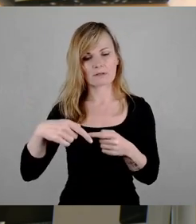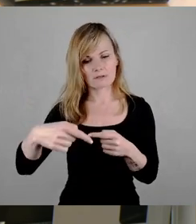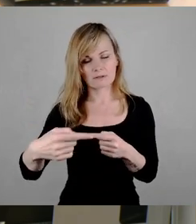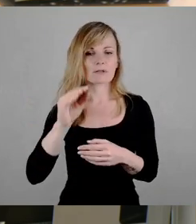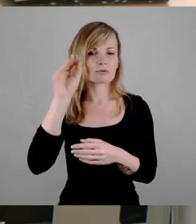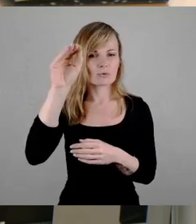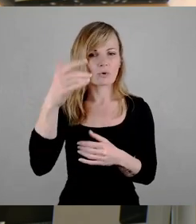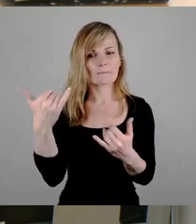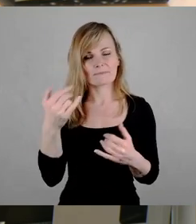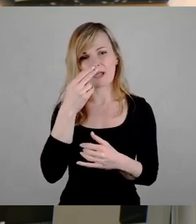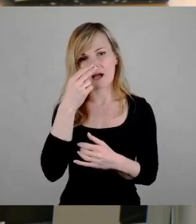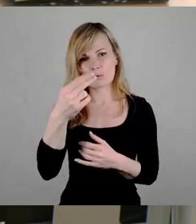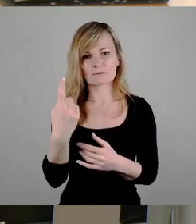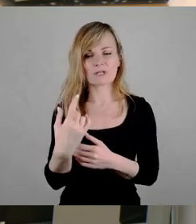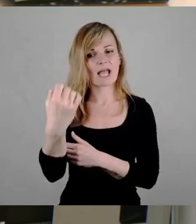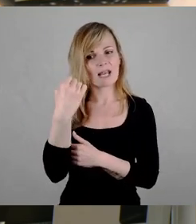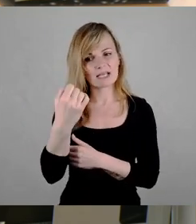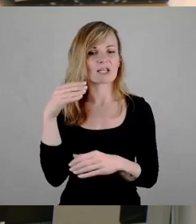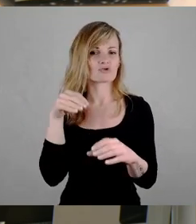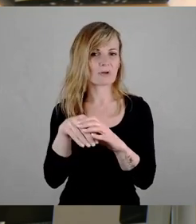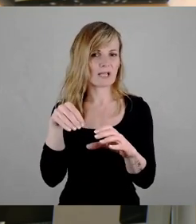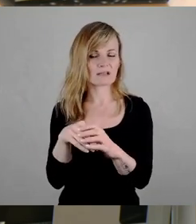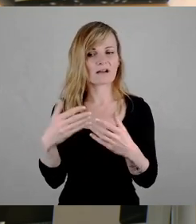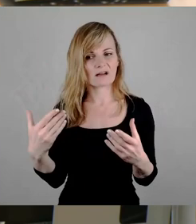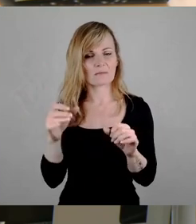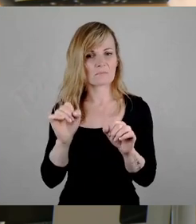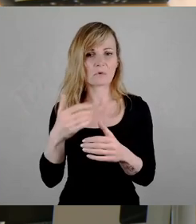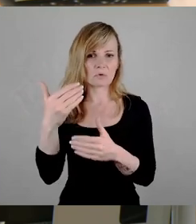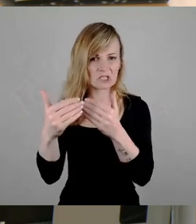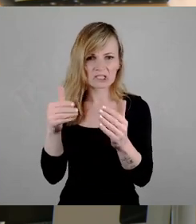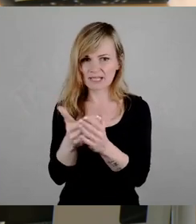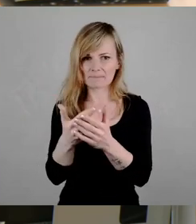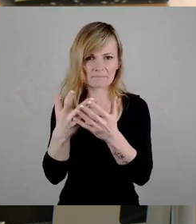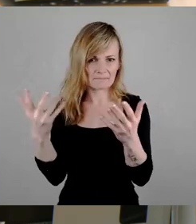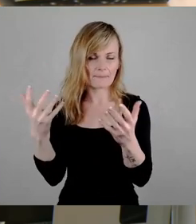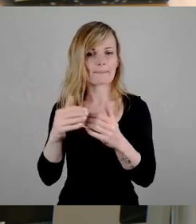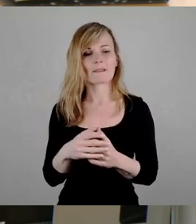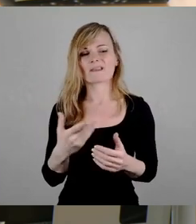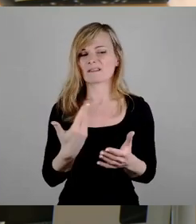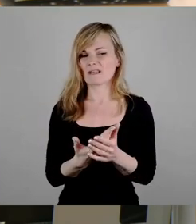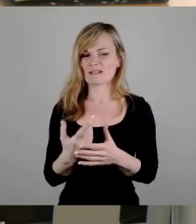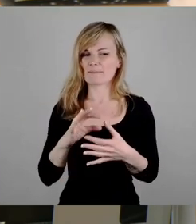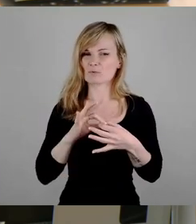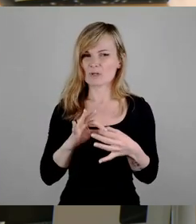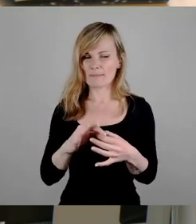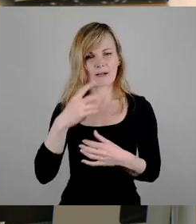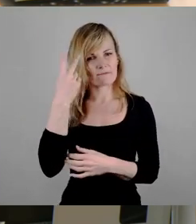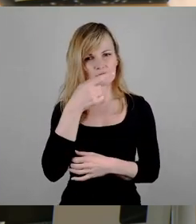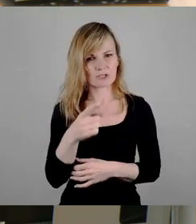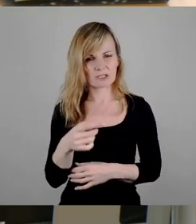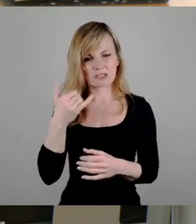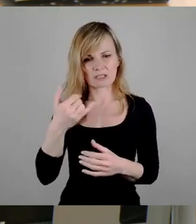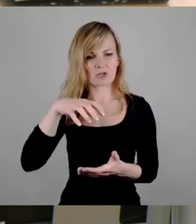Pumpspeicherwerkes als Energiespeicher aussehen kann. Und in dem Zusammenhang verstehe ich es eben nicht, dass die Grünen hier im Stadtrat so